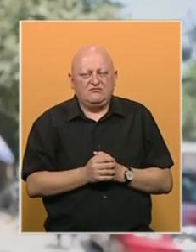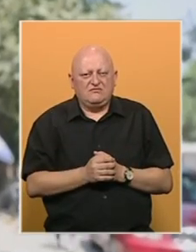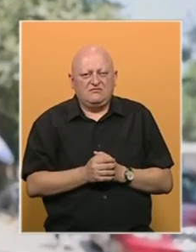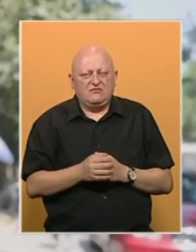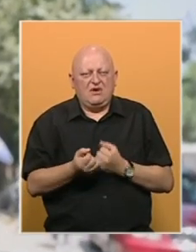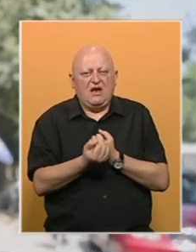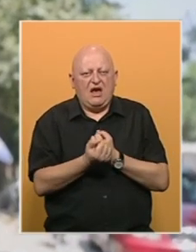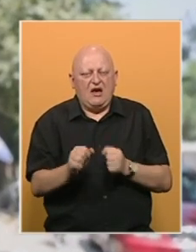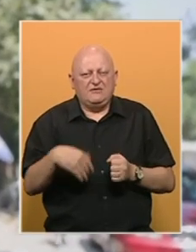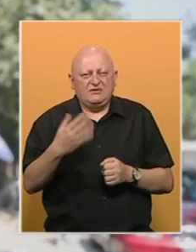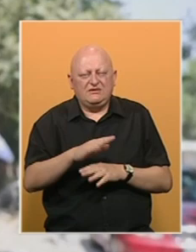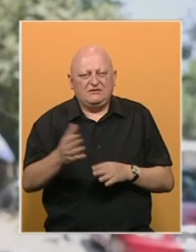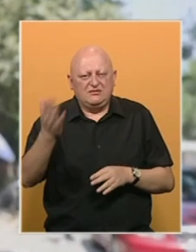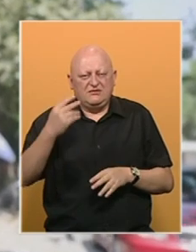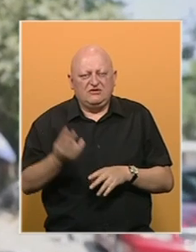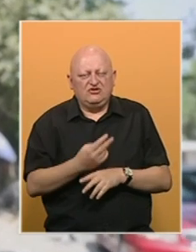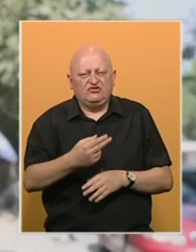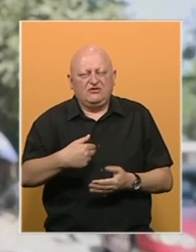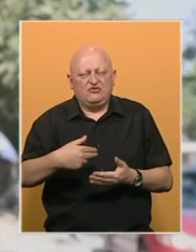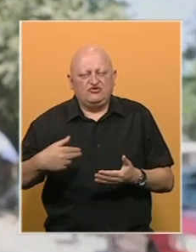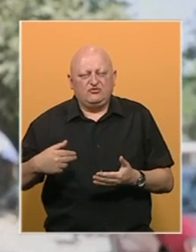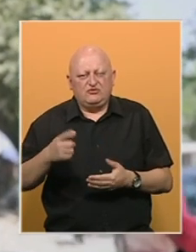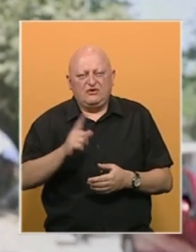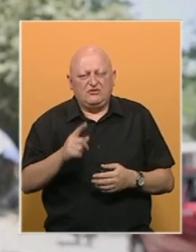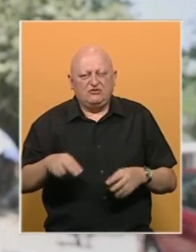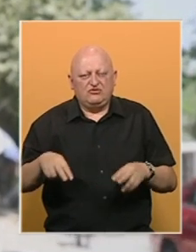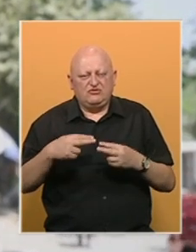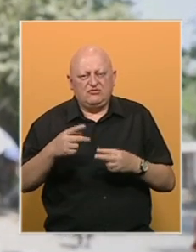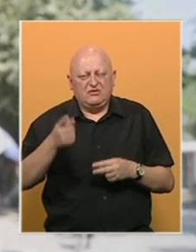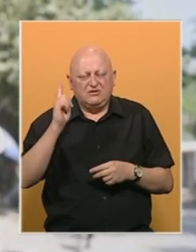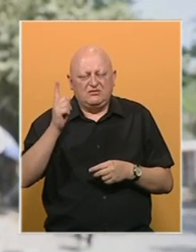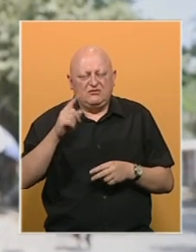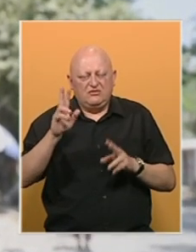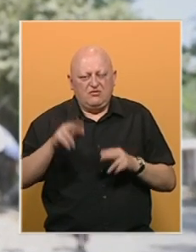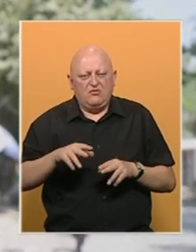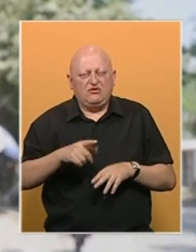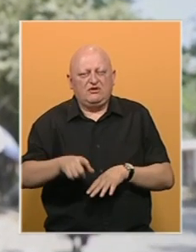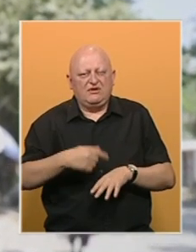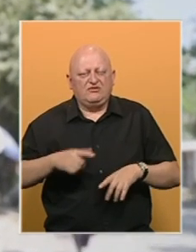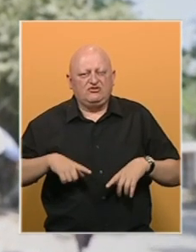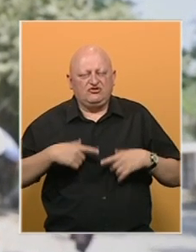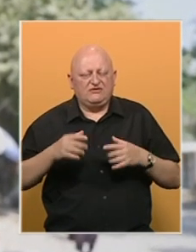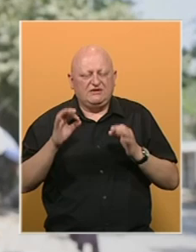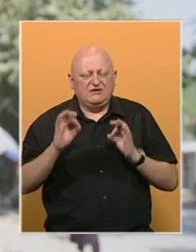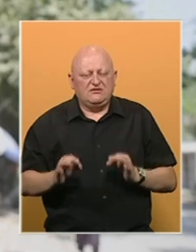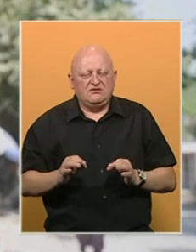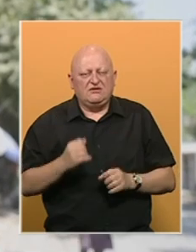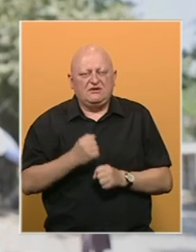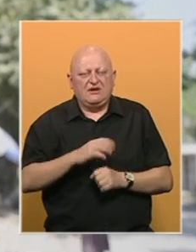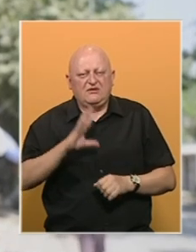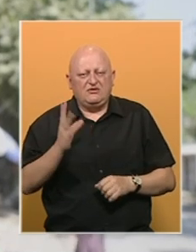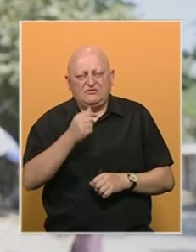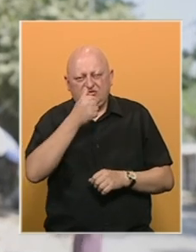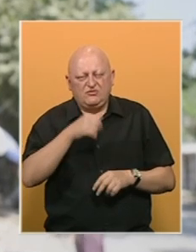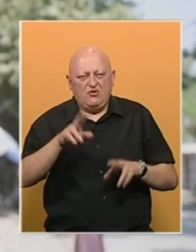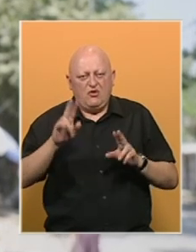Amnestija je data svim bivšim državnim službenicima. Oni se ne suočavaju s prijetnjom, mogu ovdje nastaviti živjeti sigurno. Činimo sve